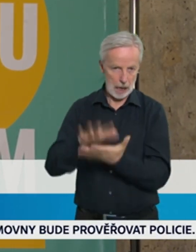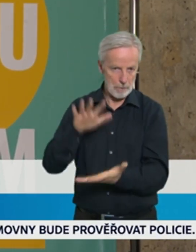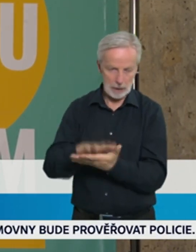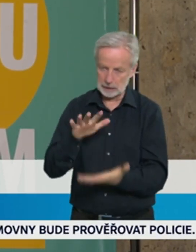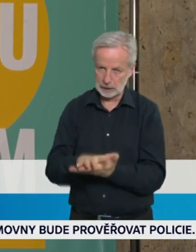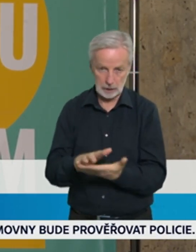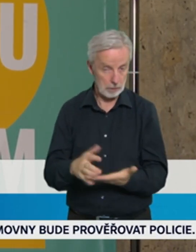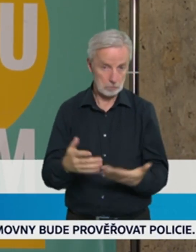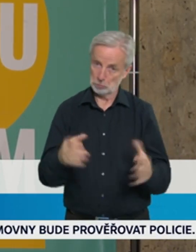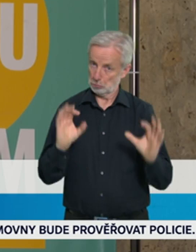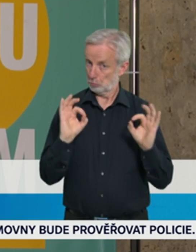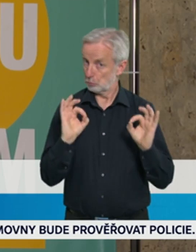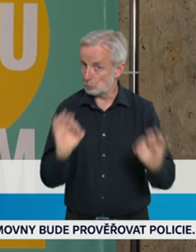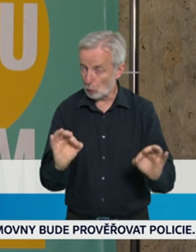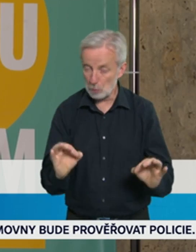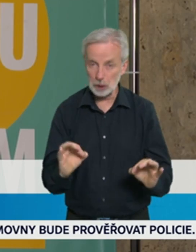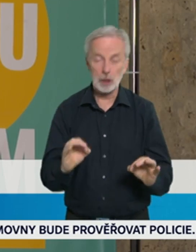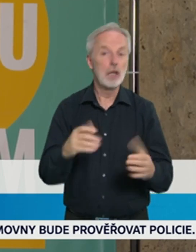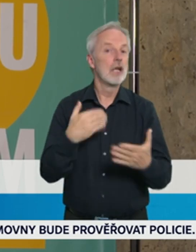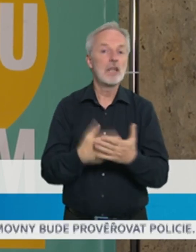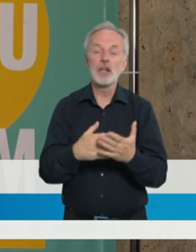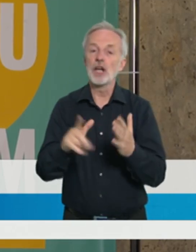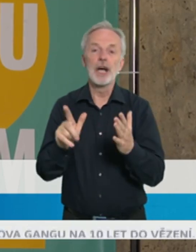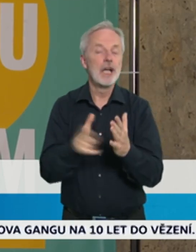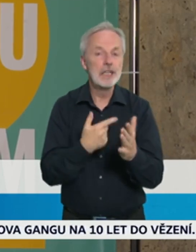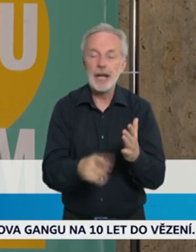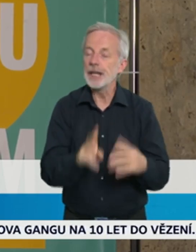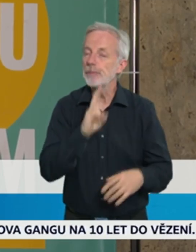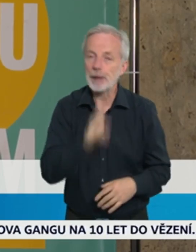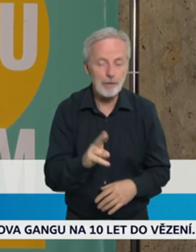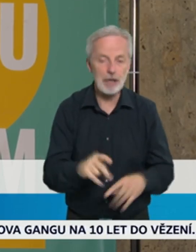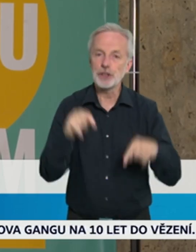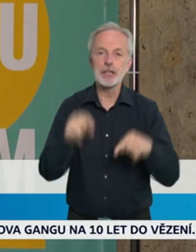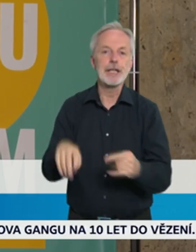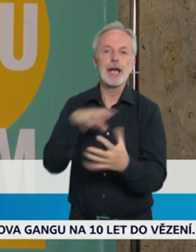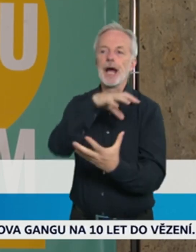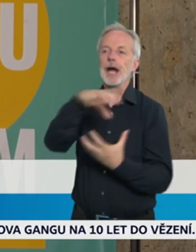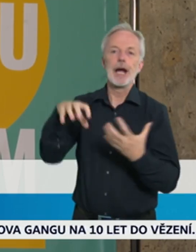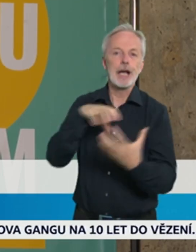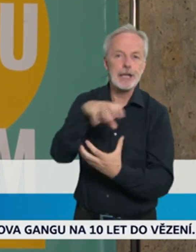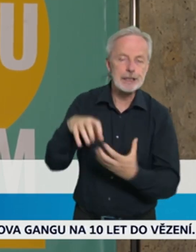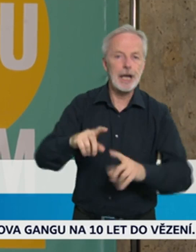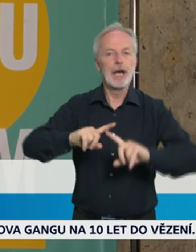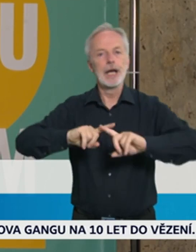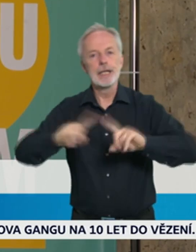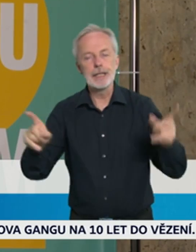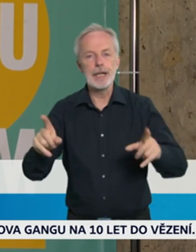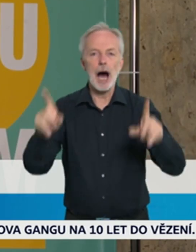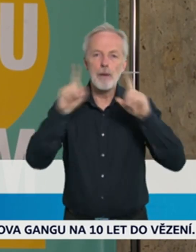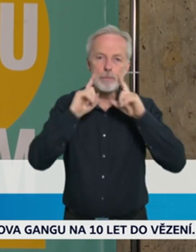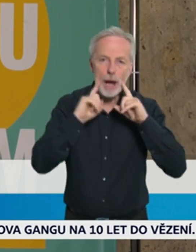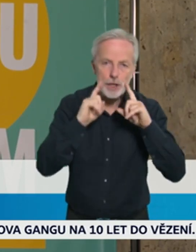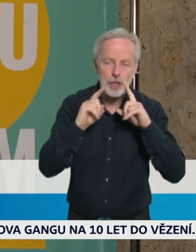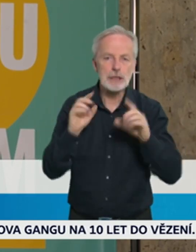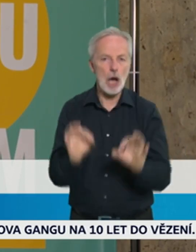tuto chvíli tady byla nějaká krize ve smyslu omezování jiné péče, omezování elektivní péče nebo